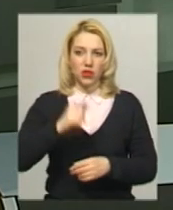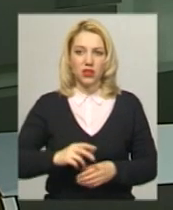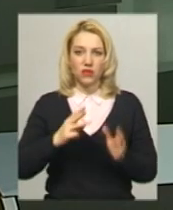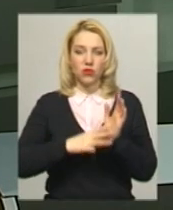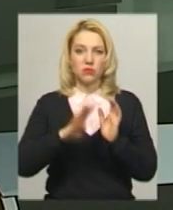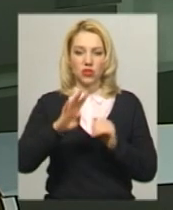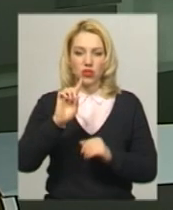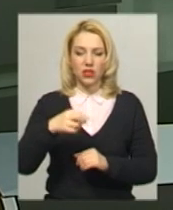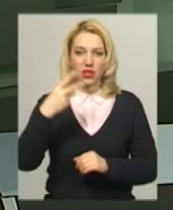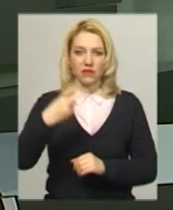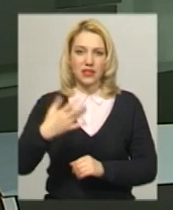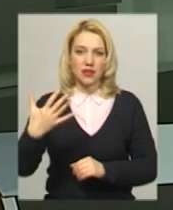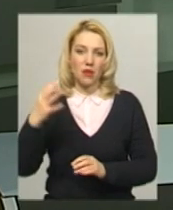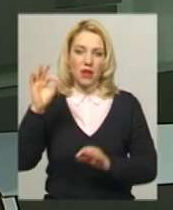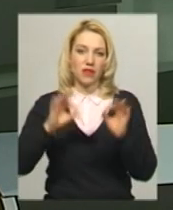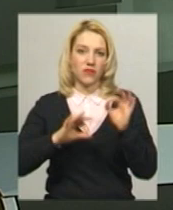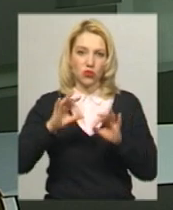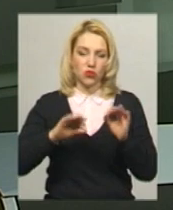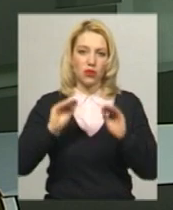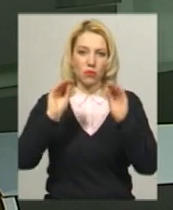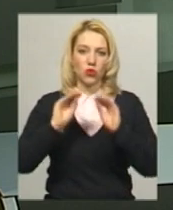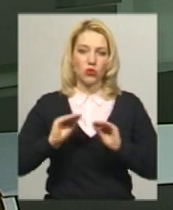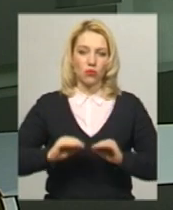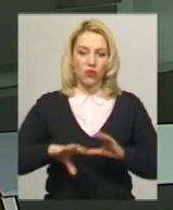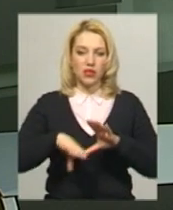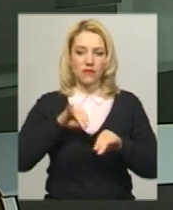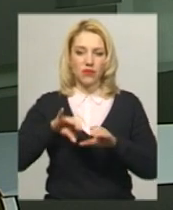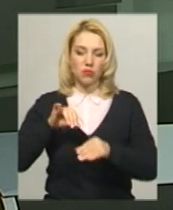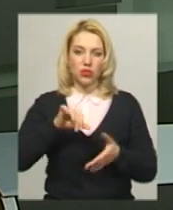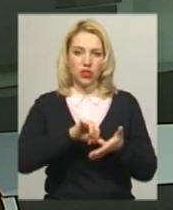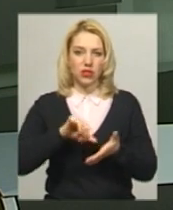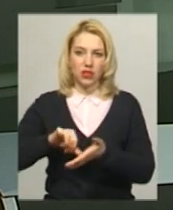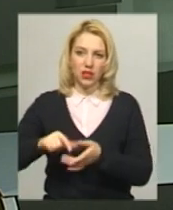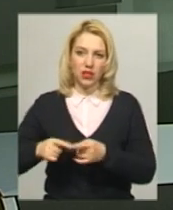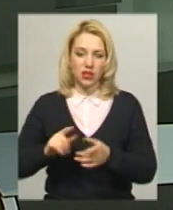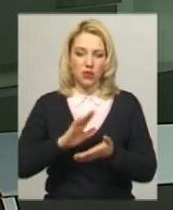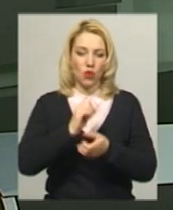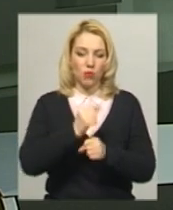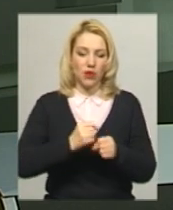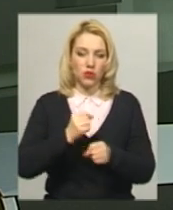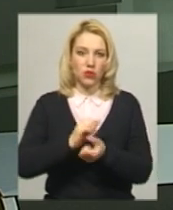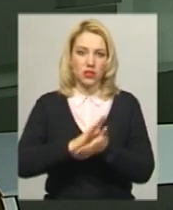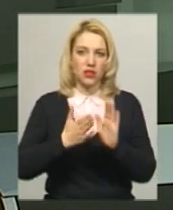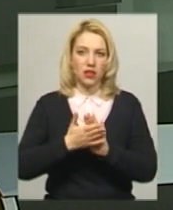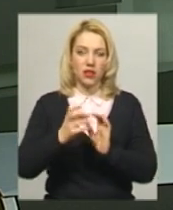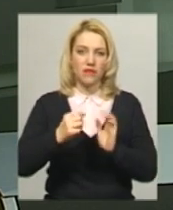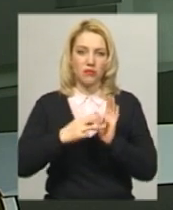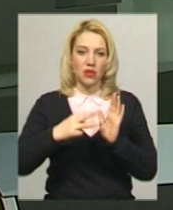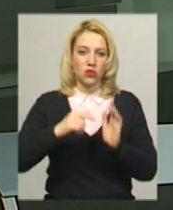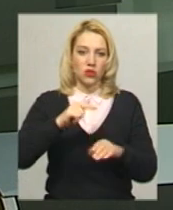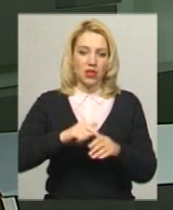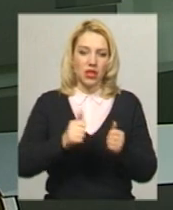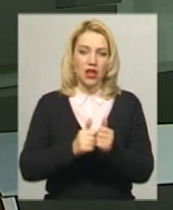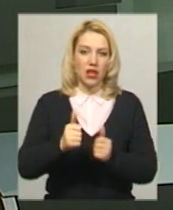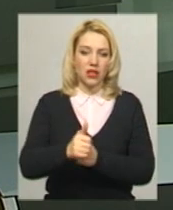84,25% протоколів з виборчих дільниць опрацьовано станом на 18-ту годину на Хмельниччині. Лідеру